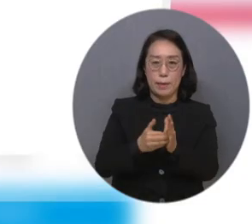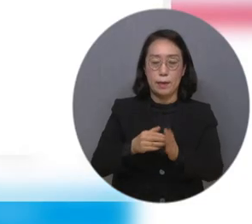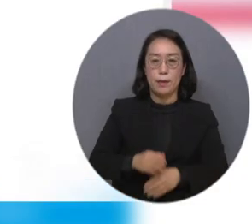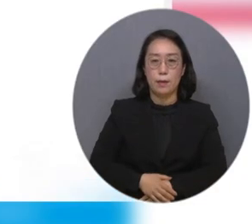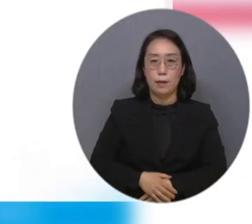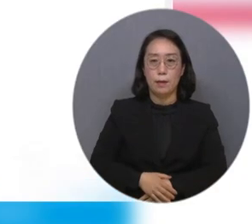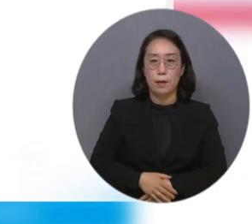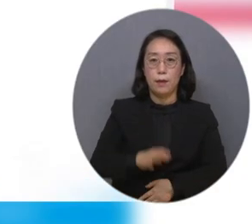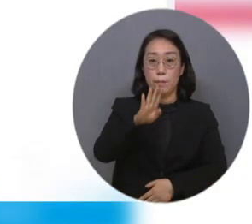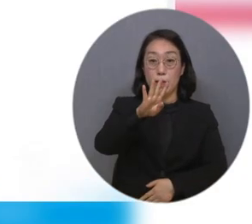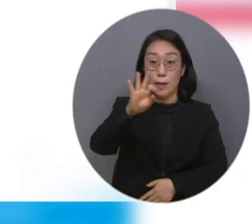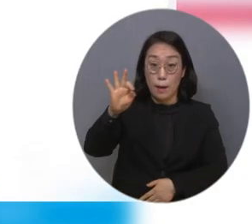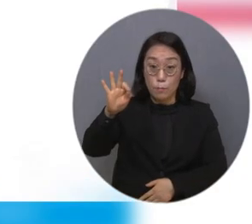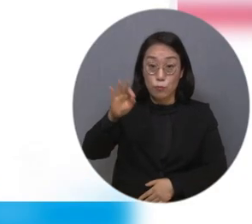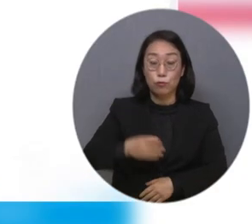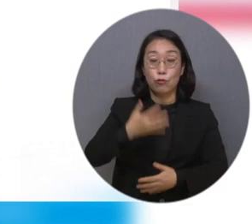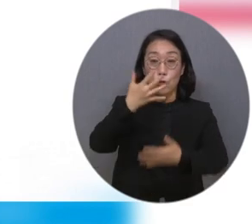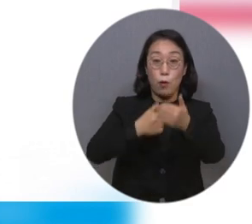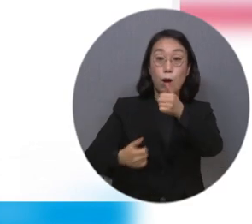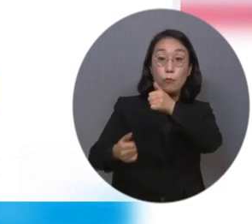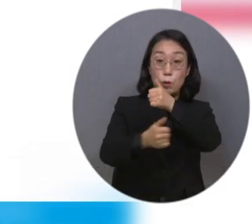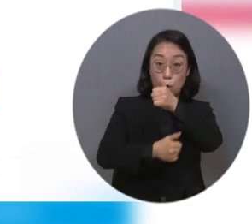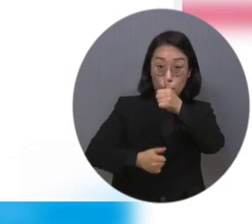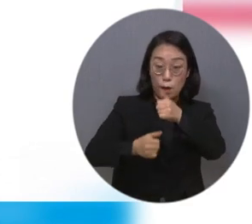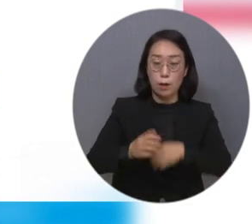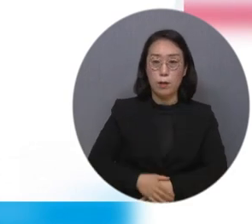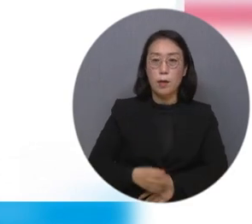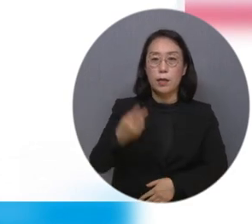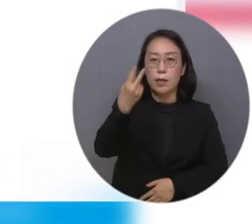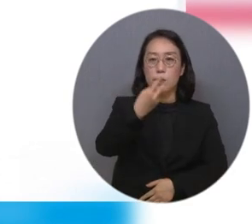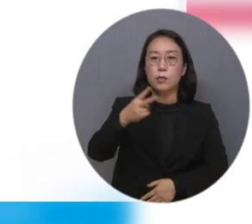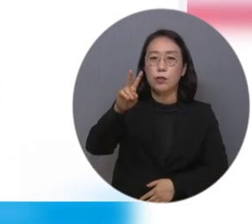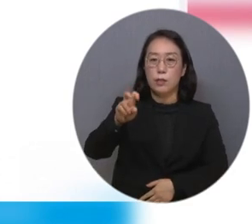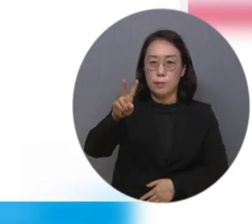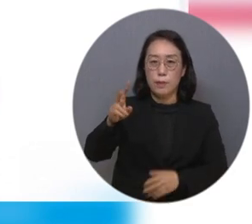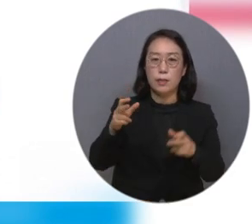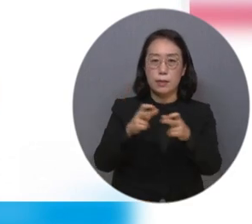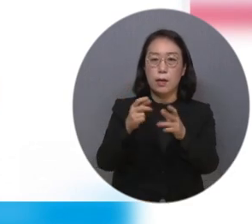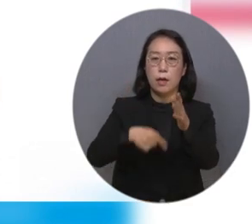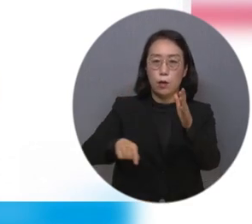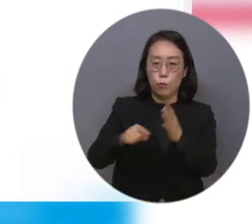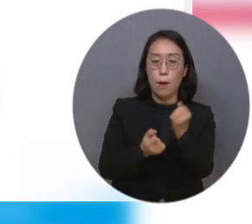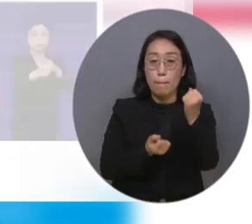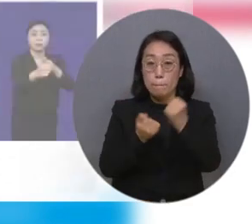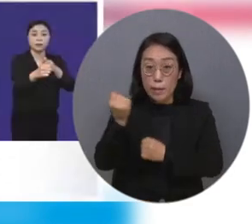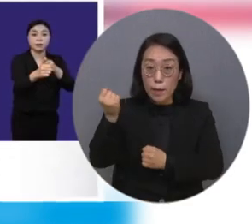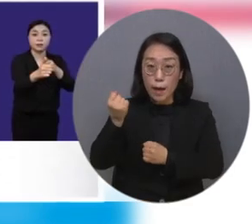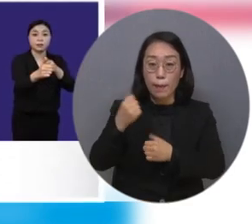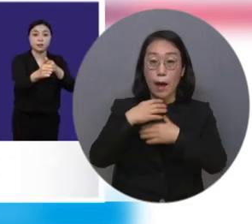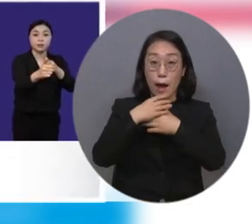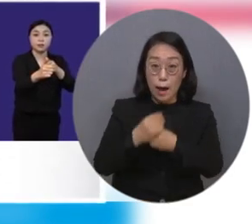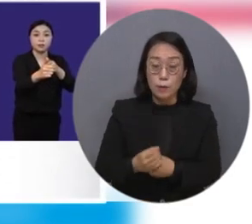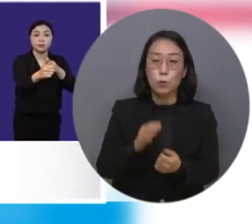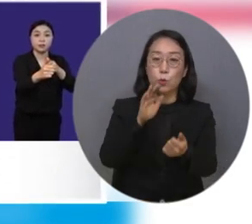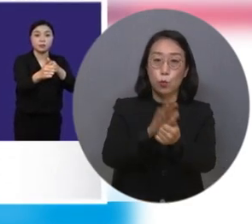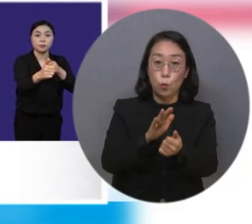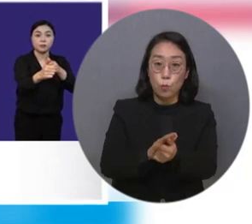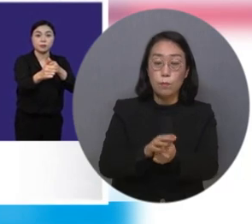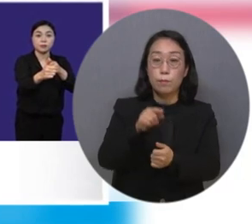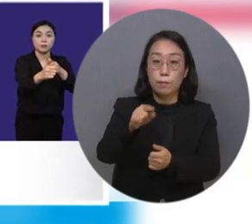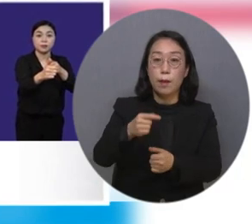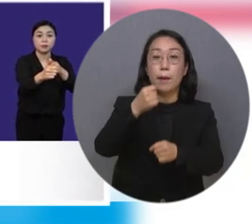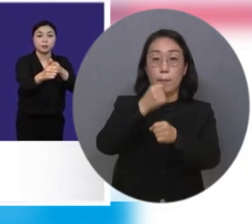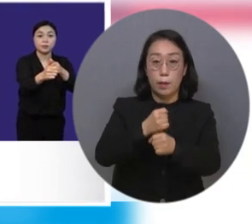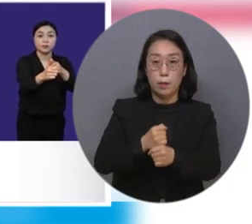베리어프리 영화위원회가 지난 16일 2022년 장애인을 위한 피난 안내 영상물 제작 지원 사업을 통해